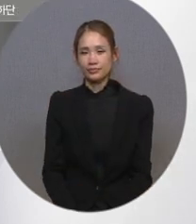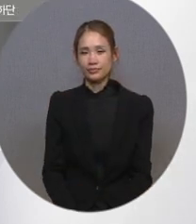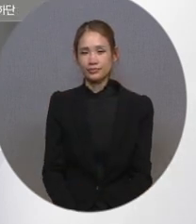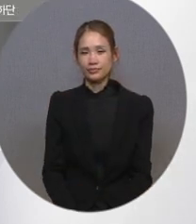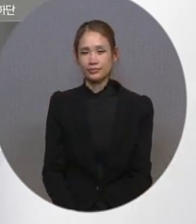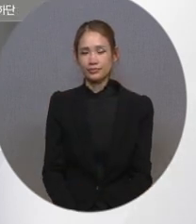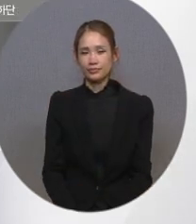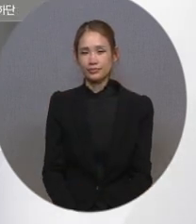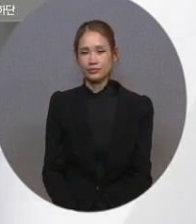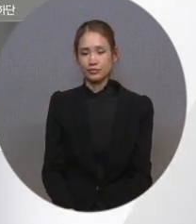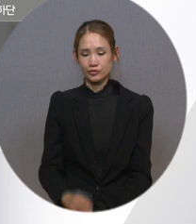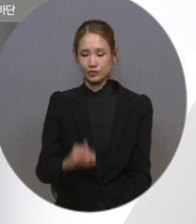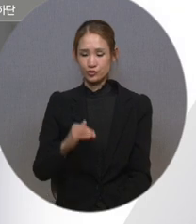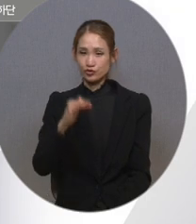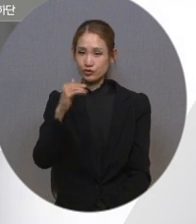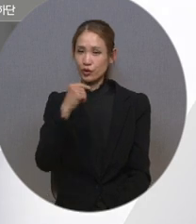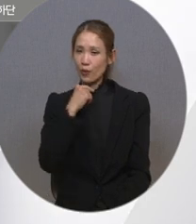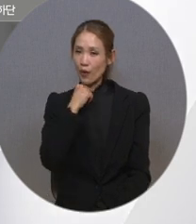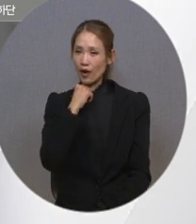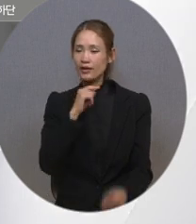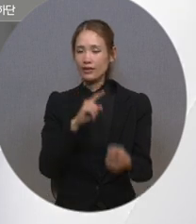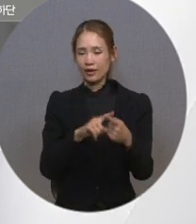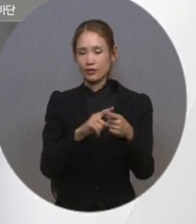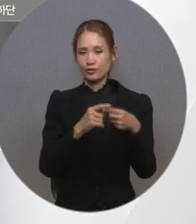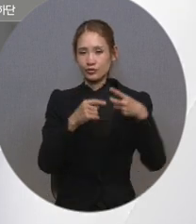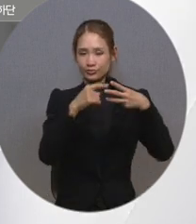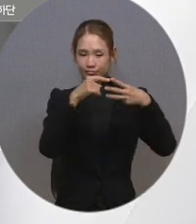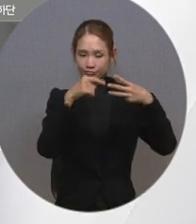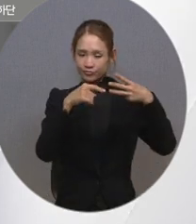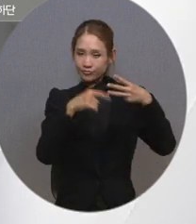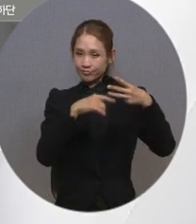줄간격에서 원하는 줄간격을 선택해 주신 후